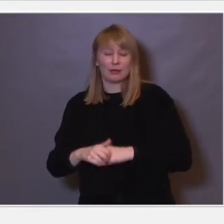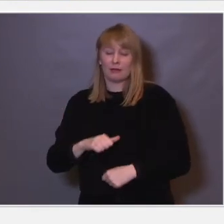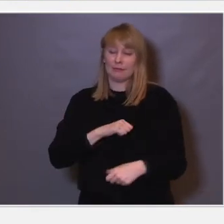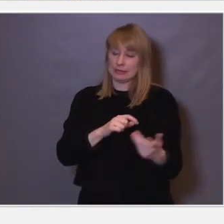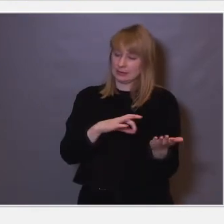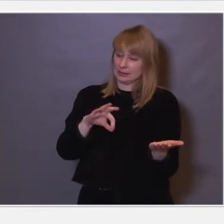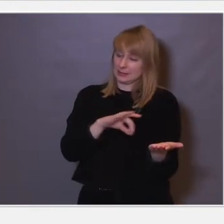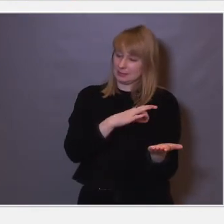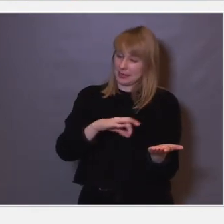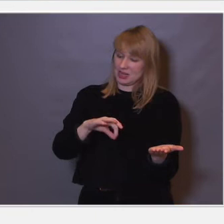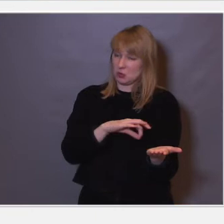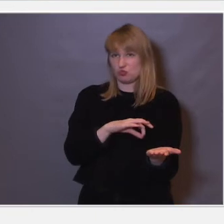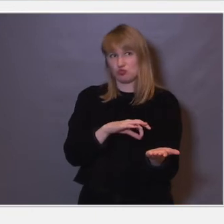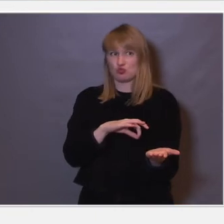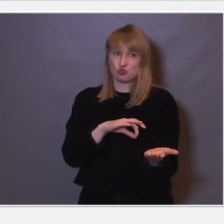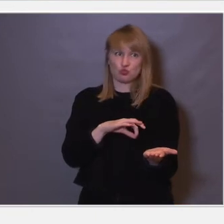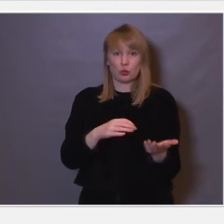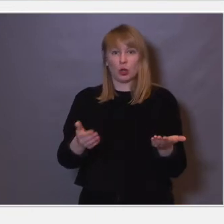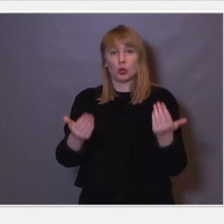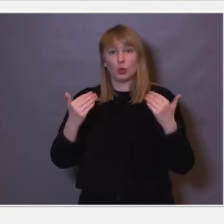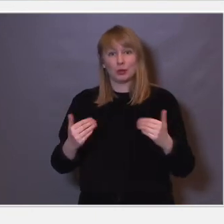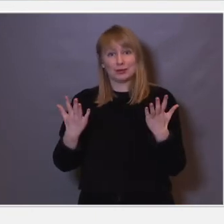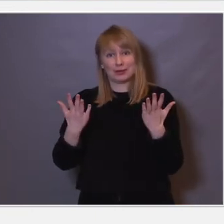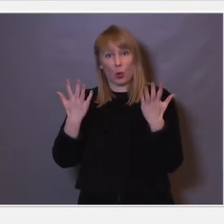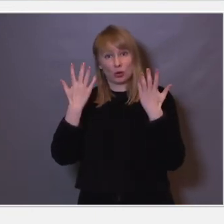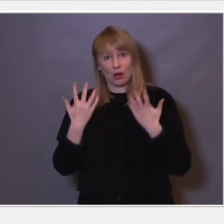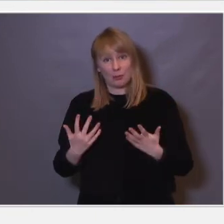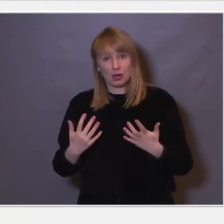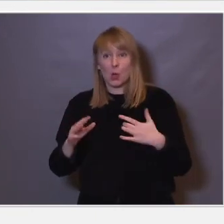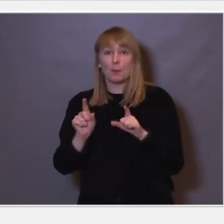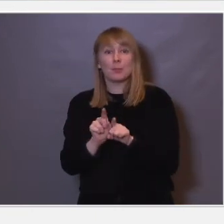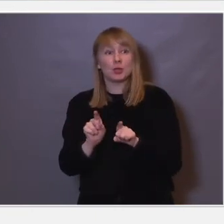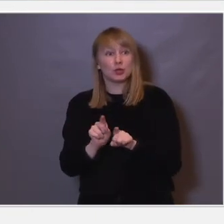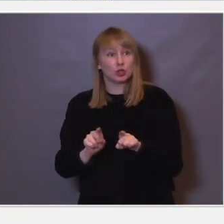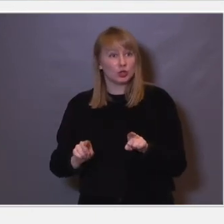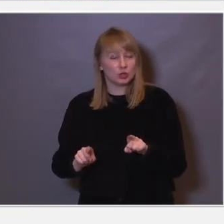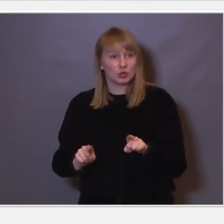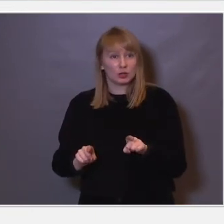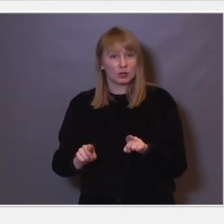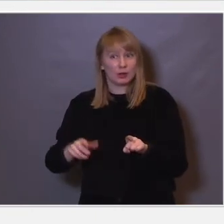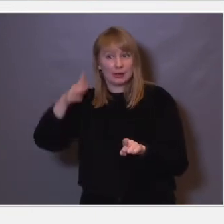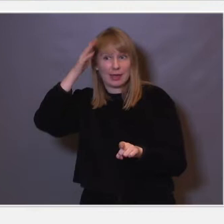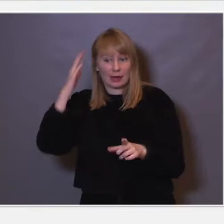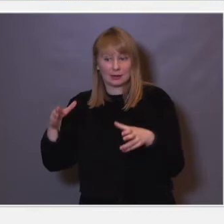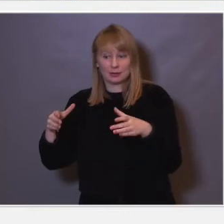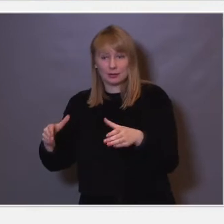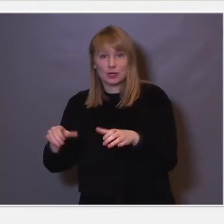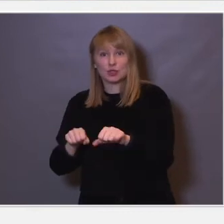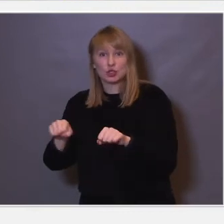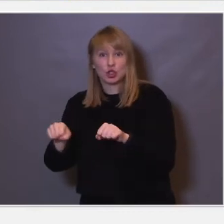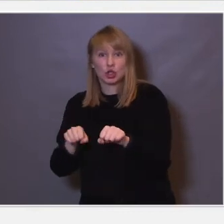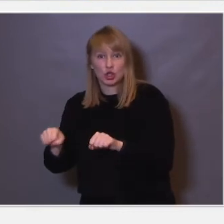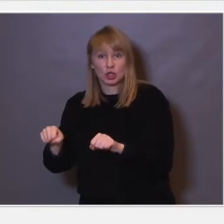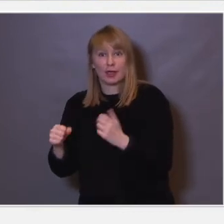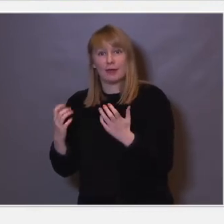spille når man er sånn under ti år gammel, så vil da større del av hjernen styre de